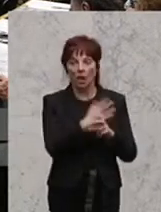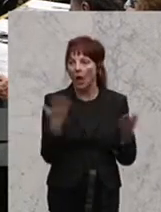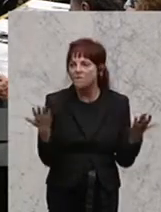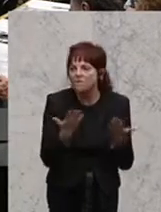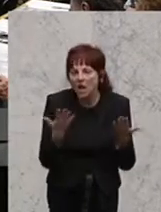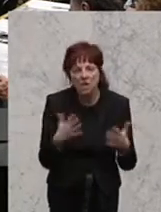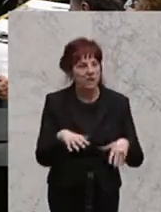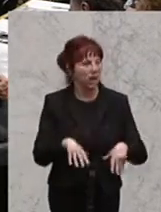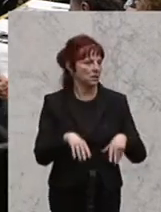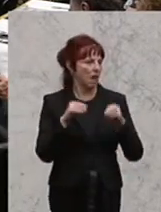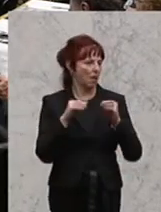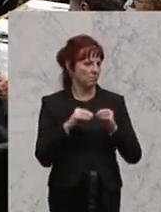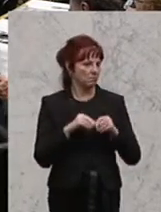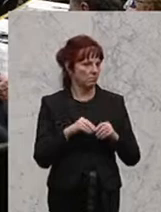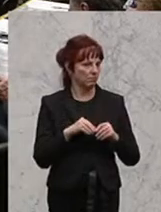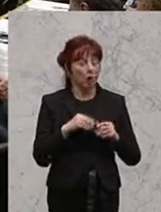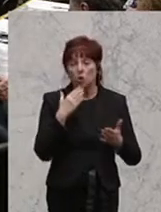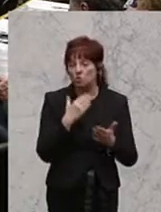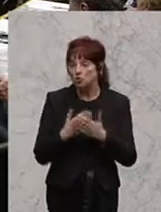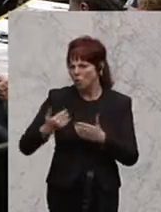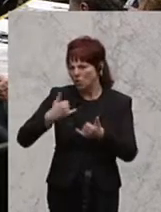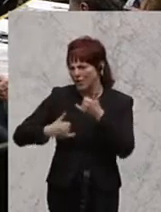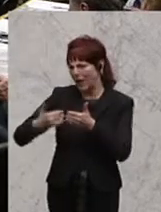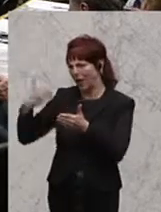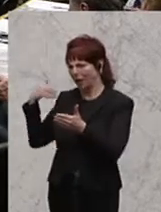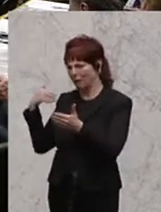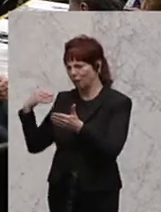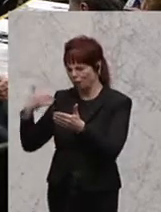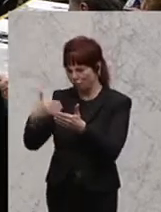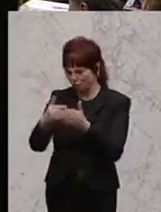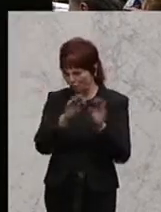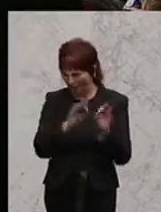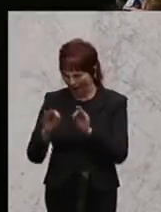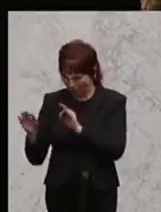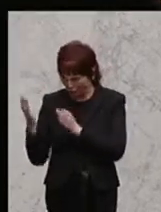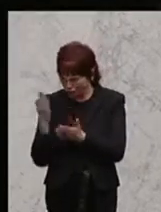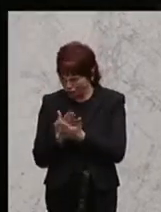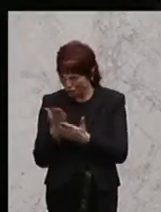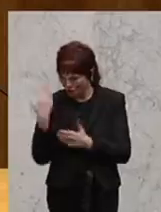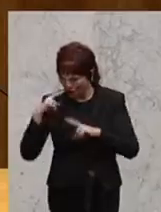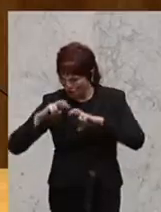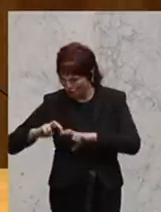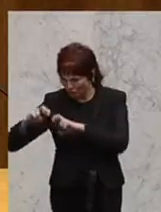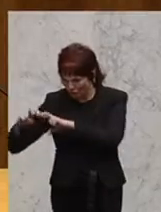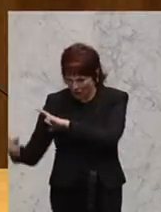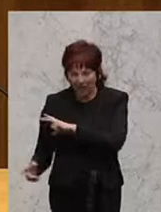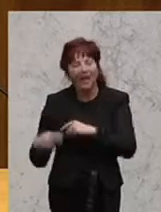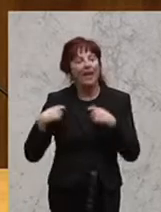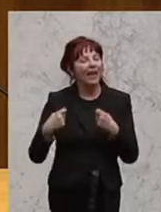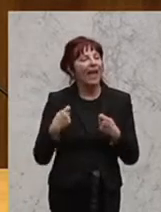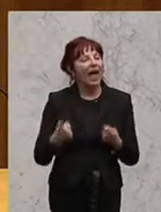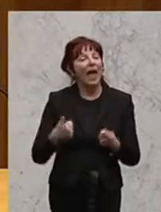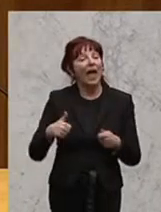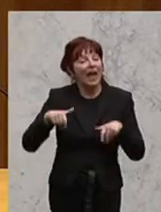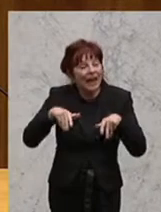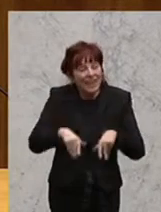Islam? Denn das sollte sich in den Jahren der Vorbereitung für dieses Gesetz ja schon zu Ihnen herumgesprochen haben, dass es den Islam